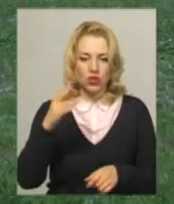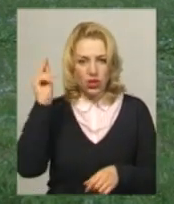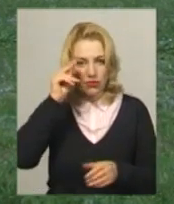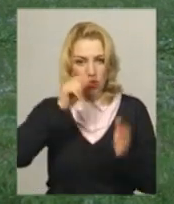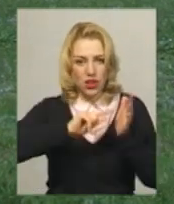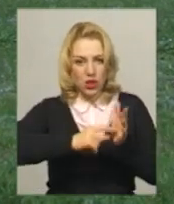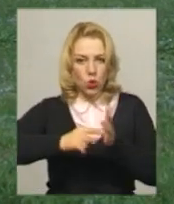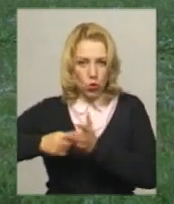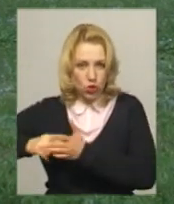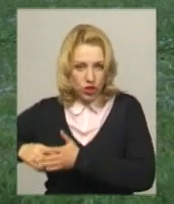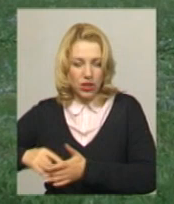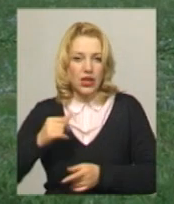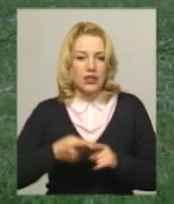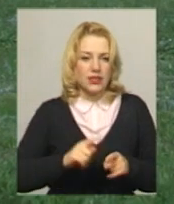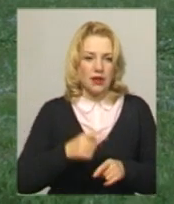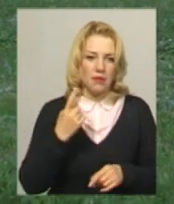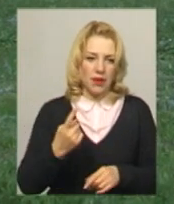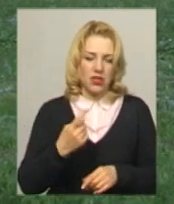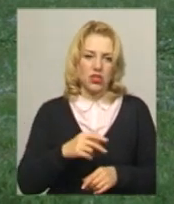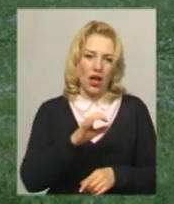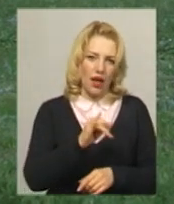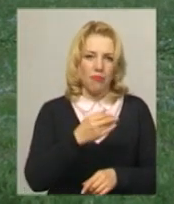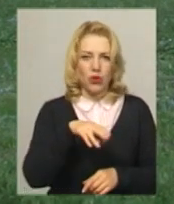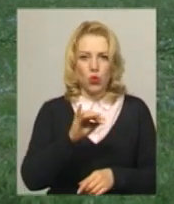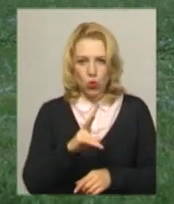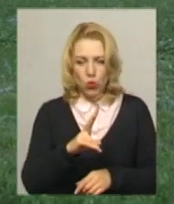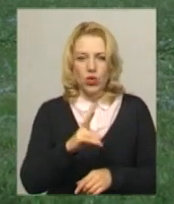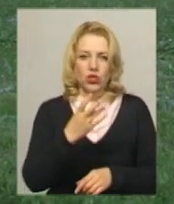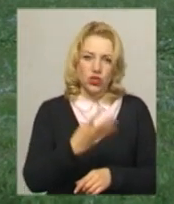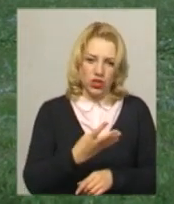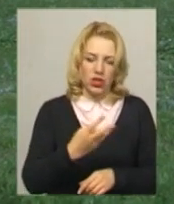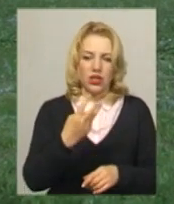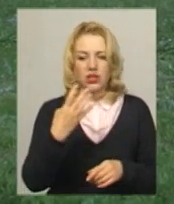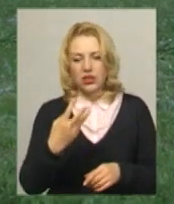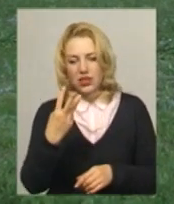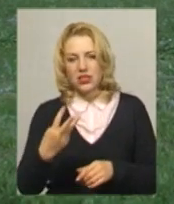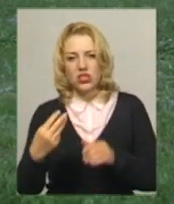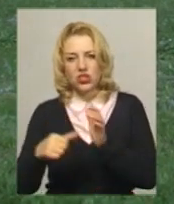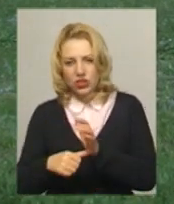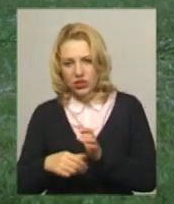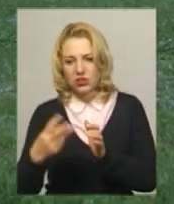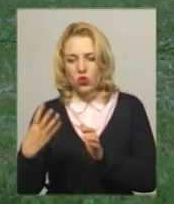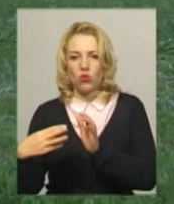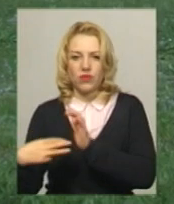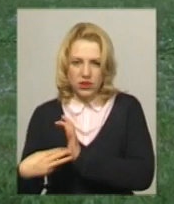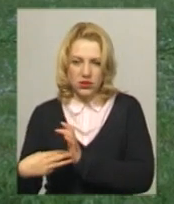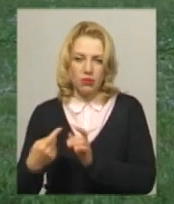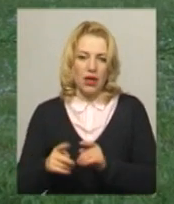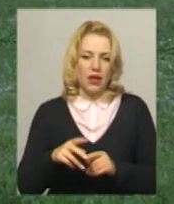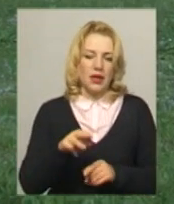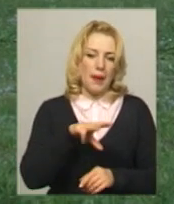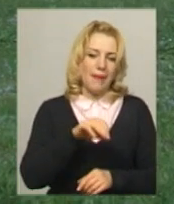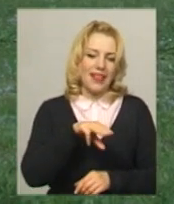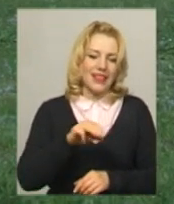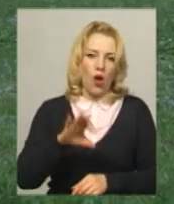Перше – АнтіПіКю-36, АнтіПіКю-48, далі Метеокомплекс, далі